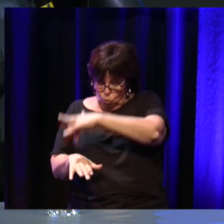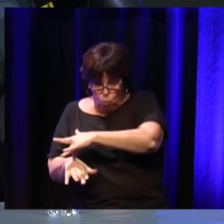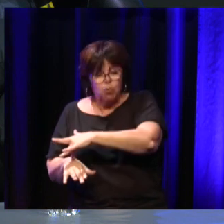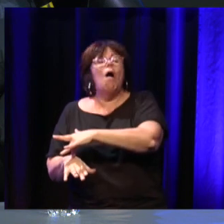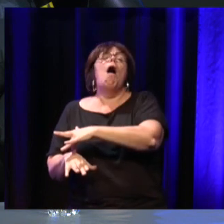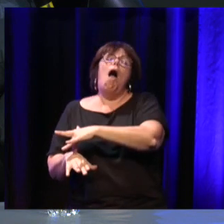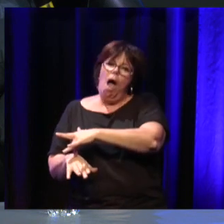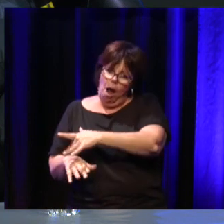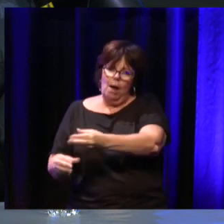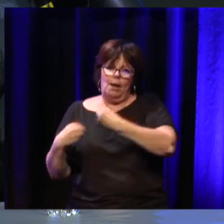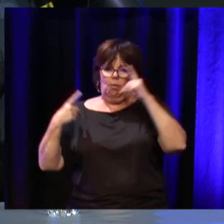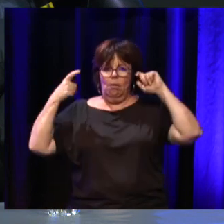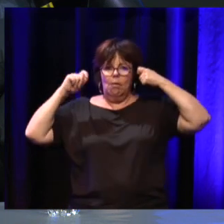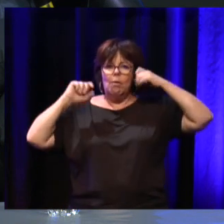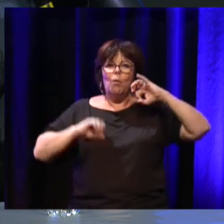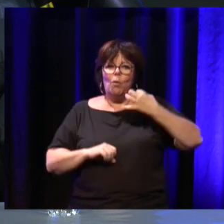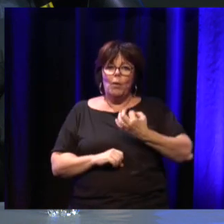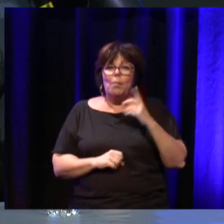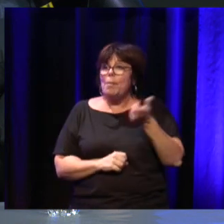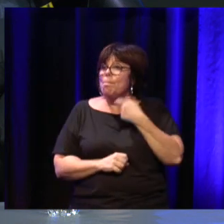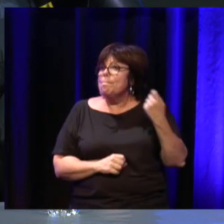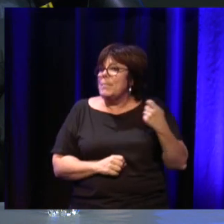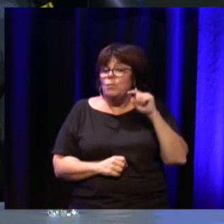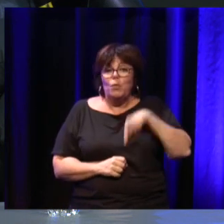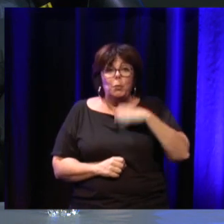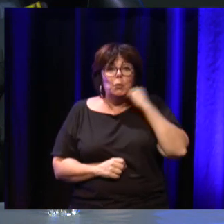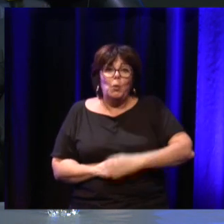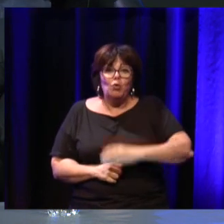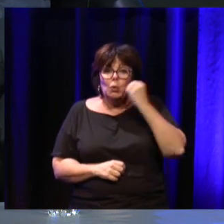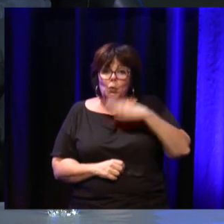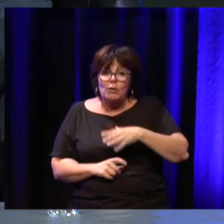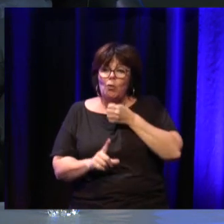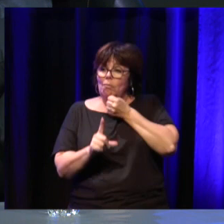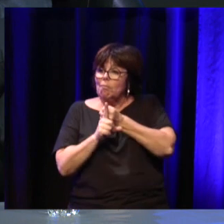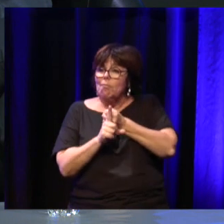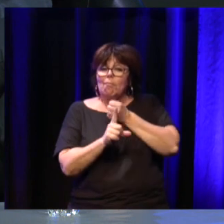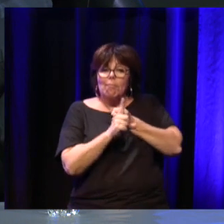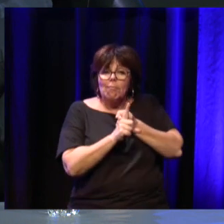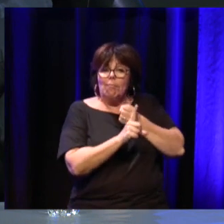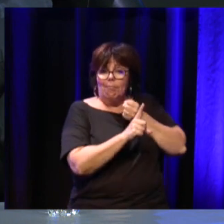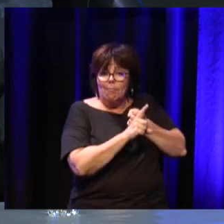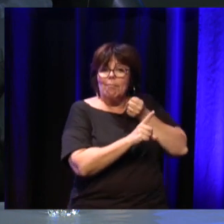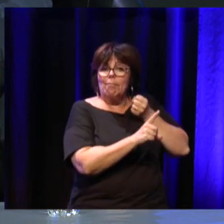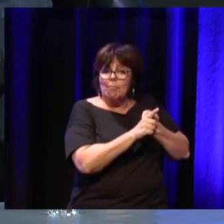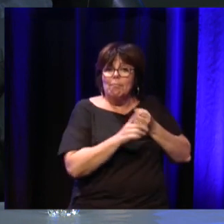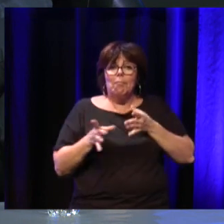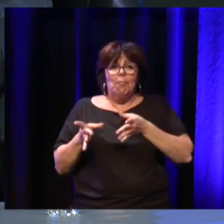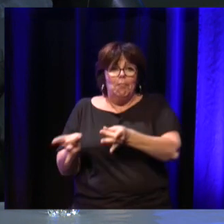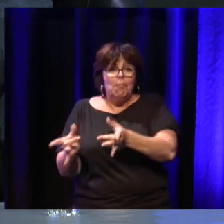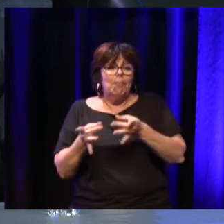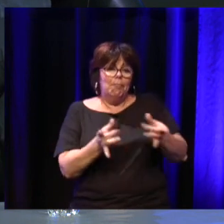constamment travailler. Il n a pas d'autre façon de faire. On ne décourage pas. Il faut qu le fasse tout le temps. On essaie toujours de le faire plus.